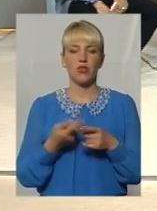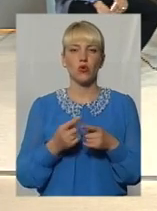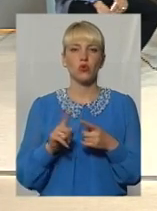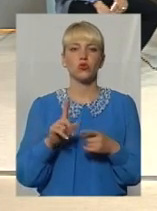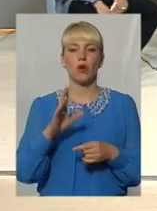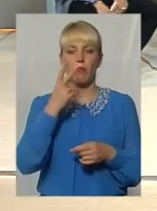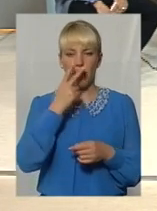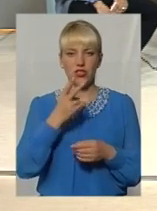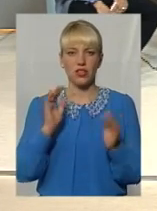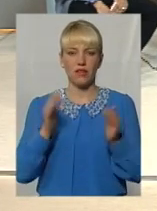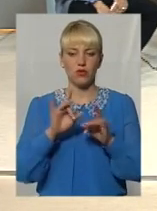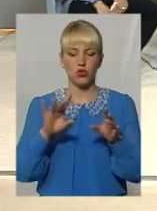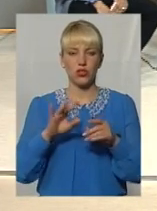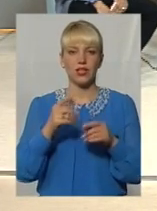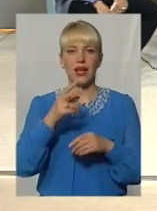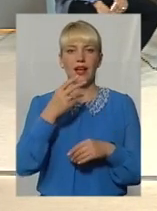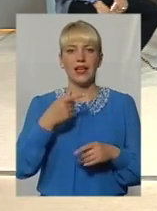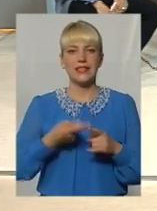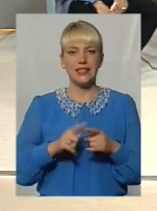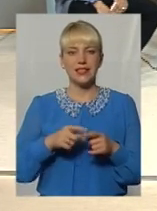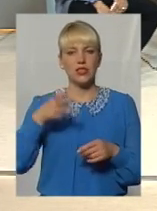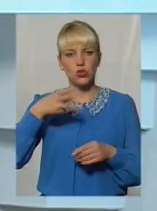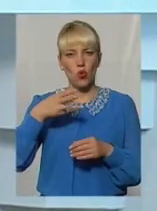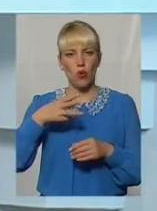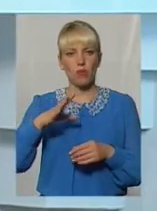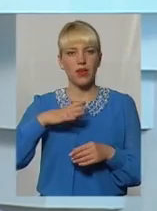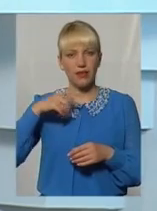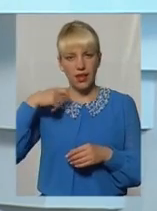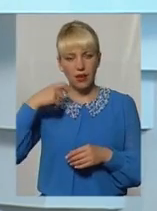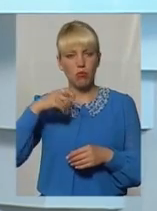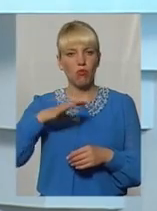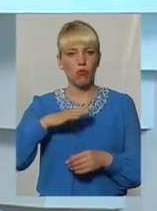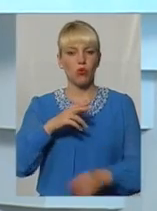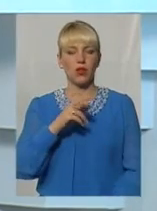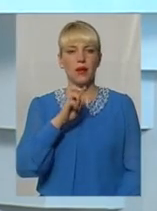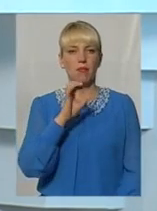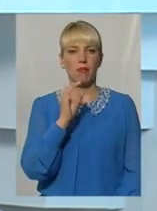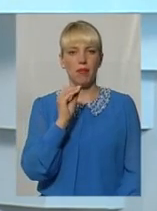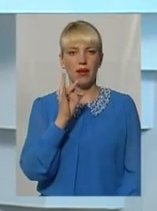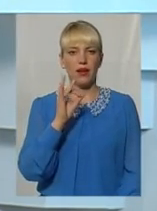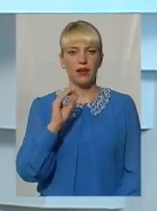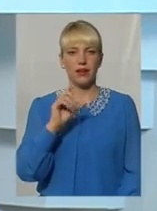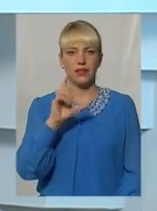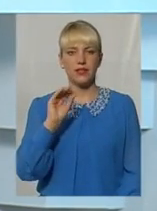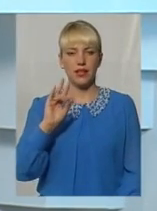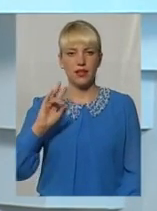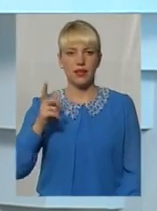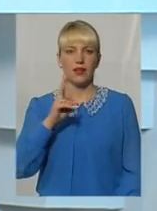відбувалися зйомки, власне, березень-квітень, у той період активного